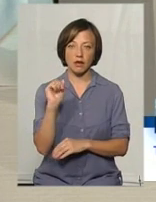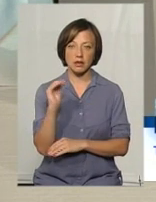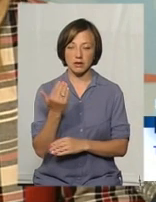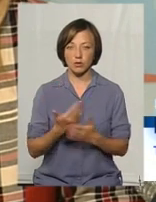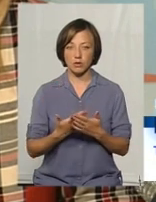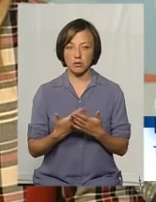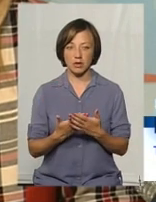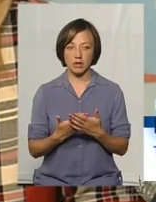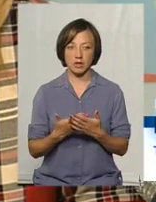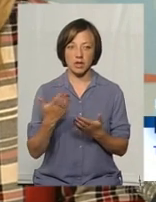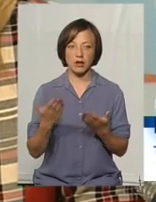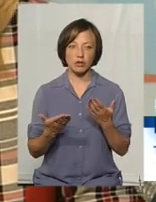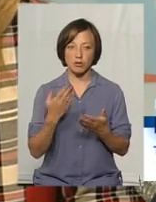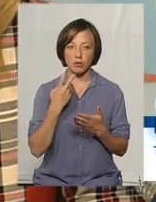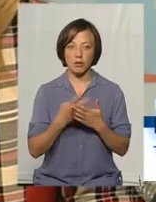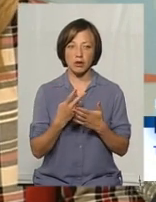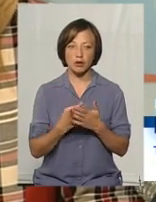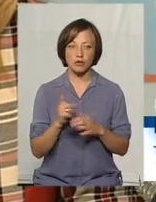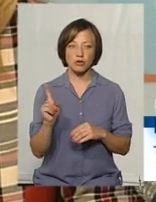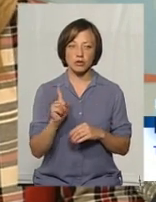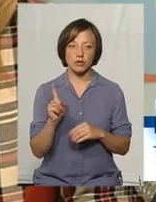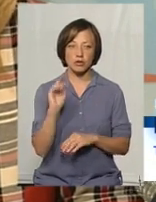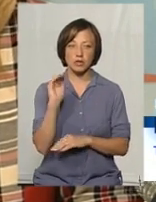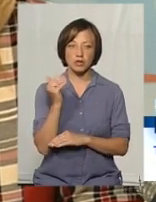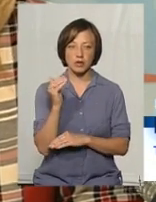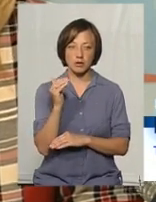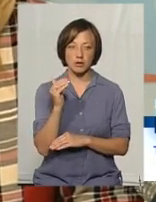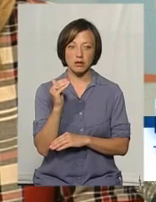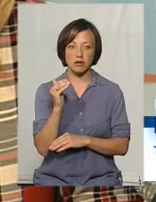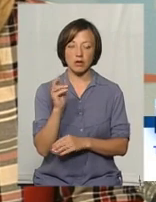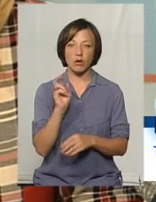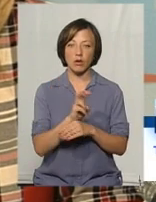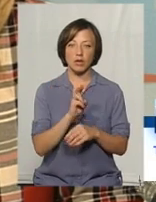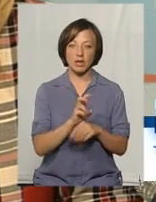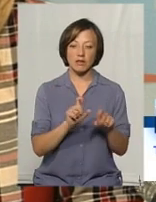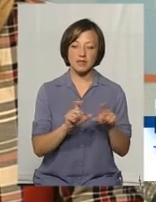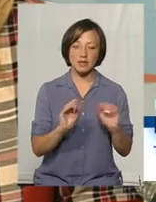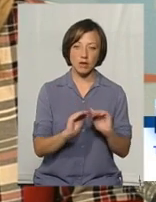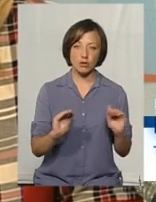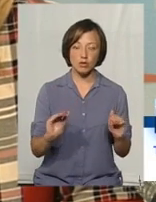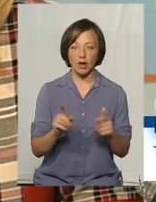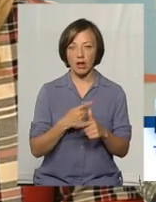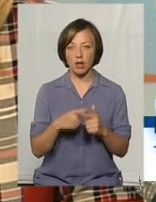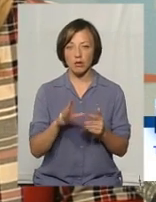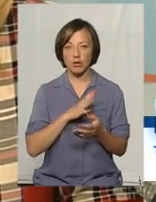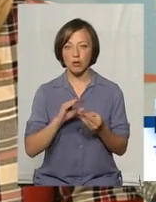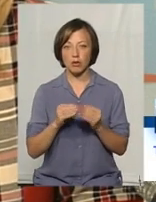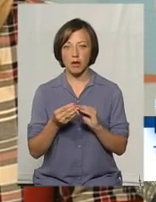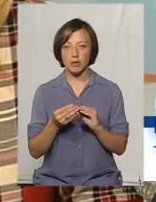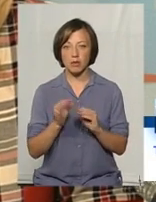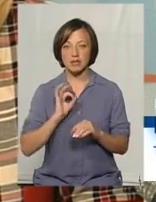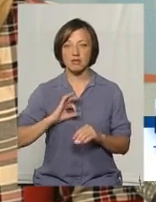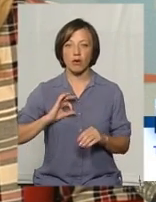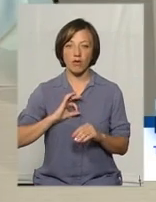наприклад. Якщо ми бачимо, що дитина ходила в садочок, але в неї, наприклад, були проблеми з вихователькою.